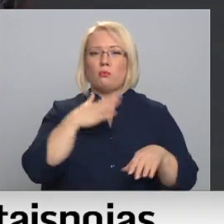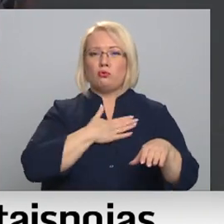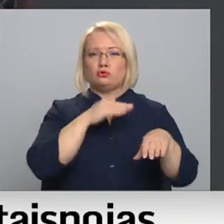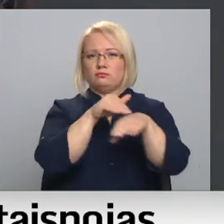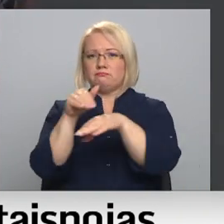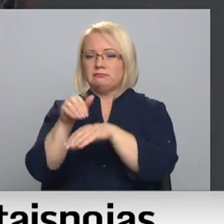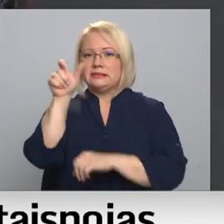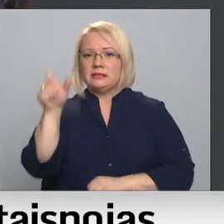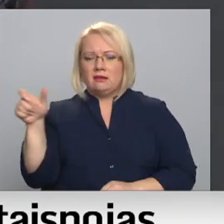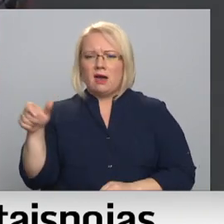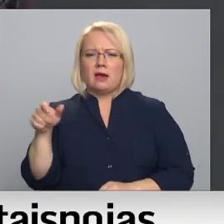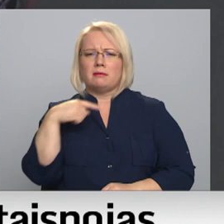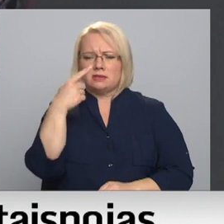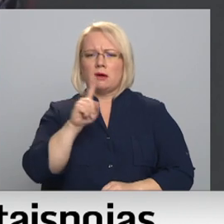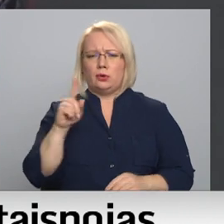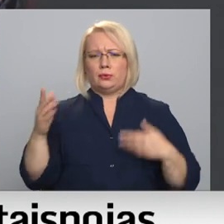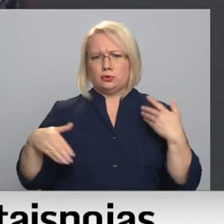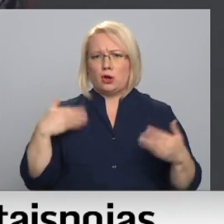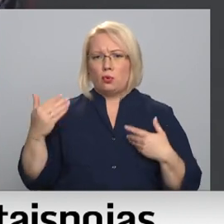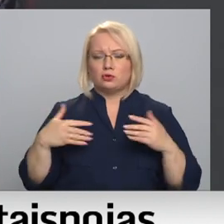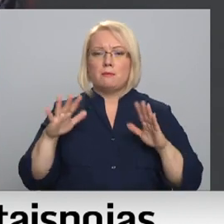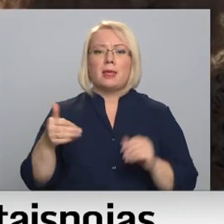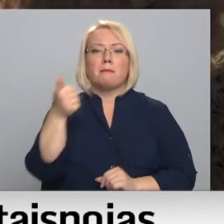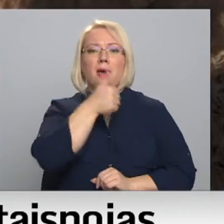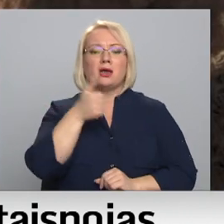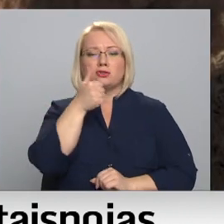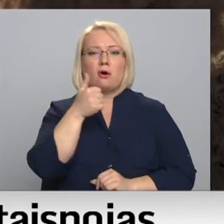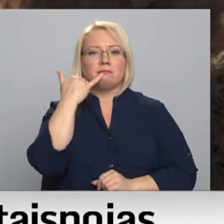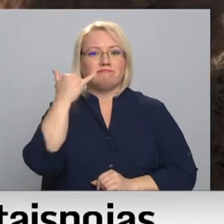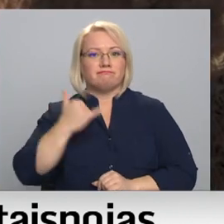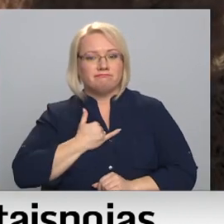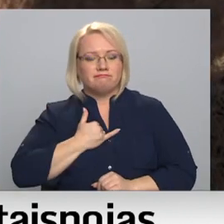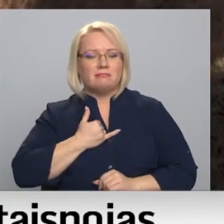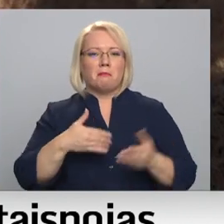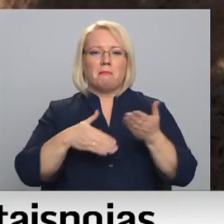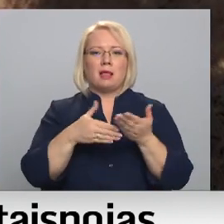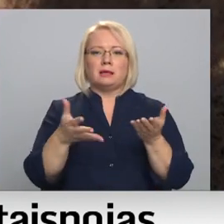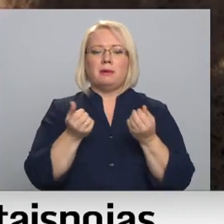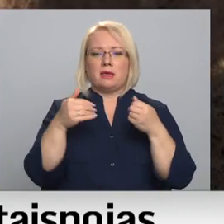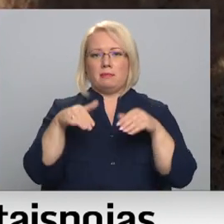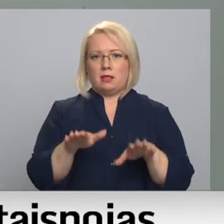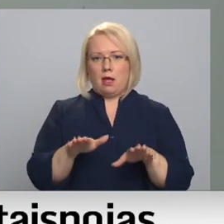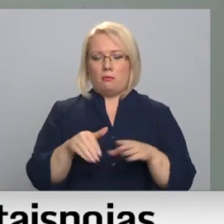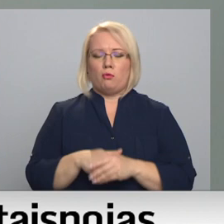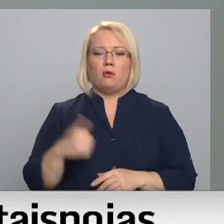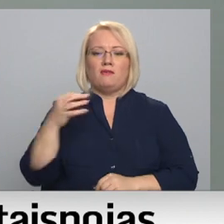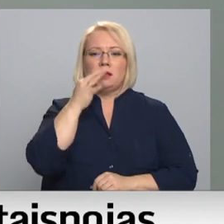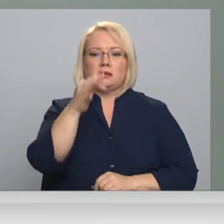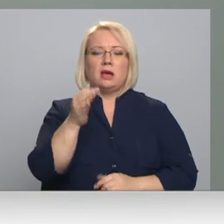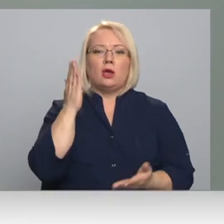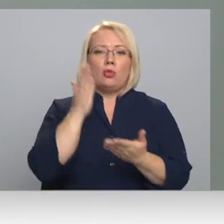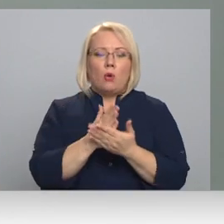neslēp, ka ir uztraugušies, bet personīgi saņemtais zvants palīdzēs pieņemt lēmumu. Un to teikti, ka tas ir